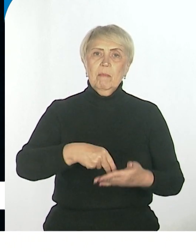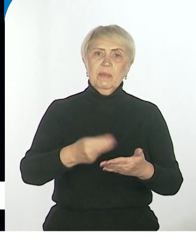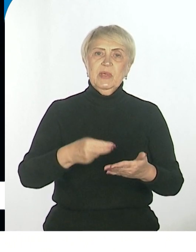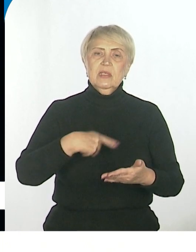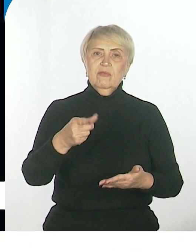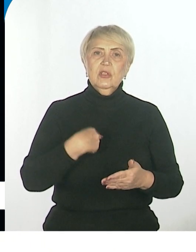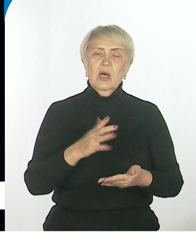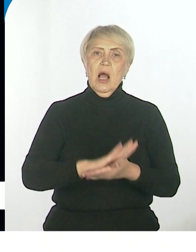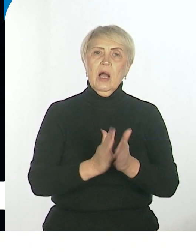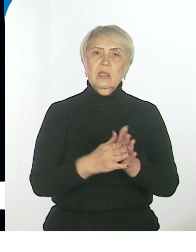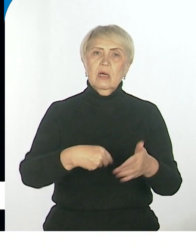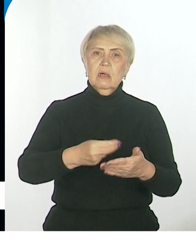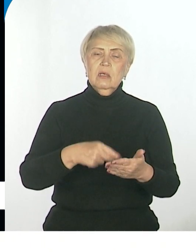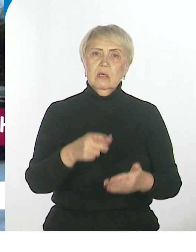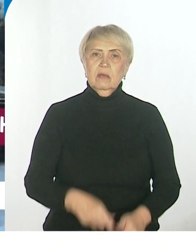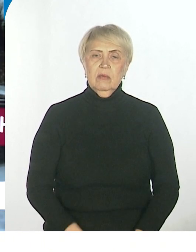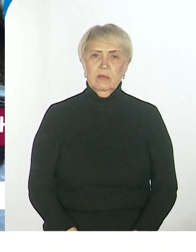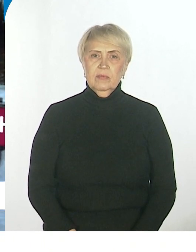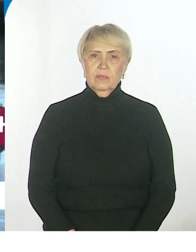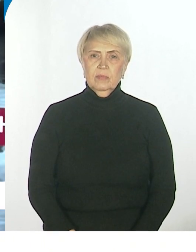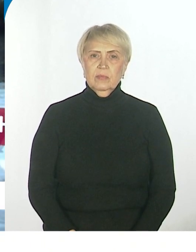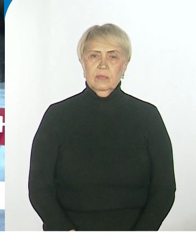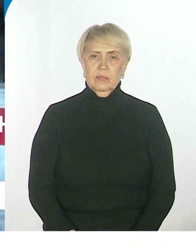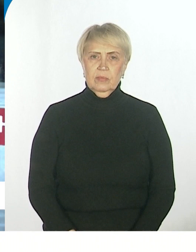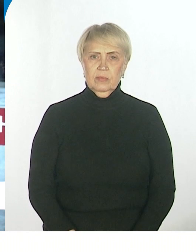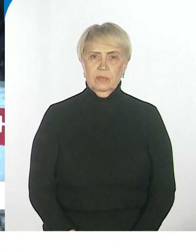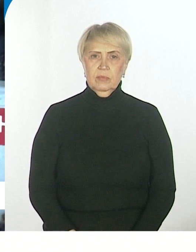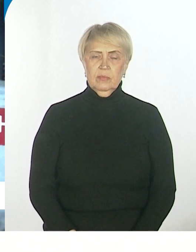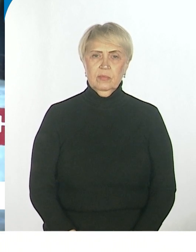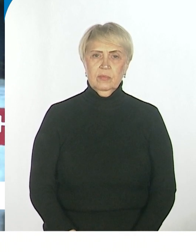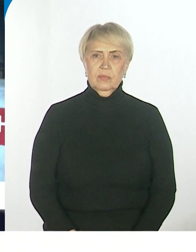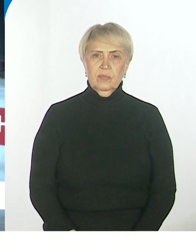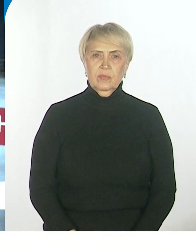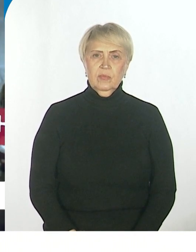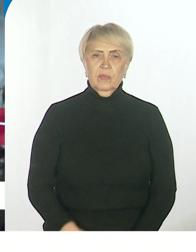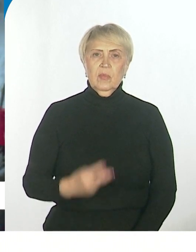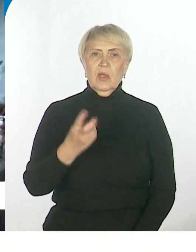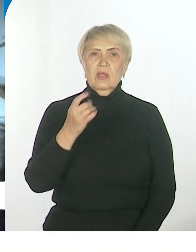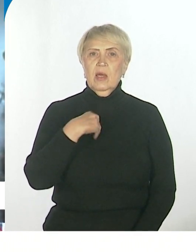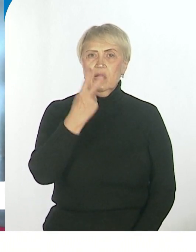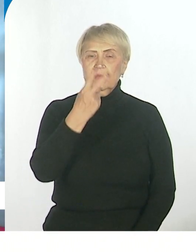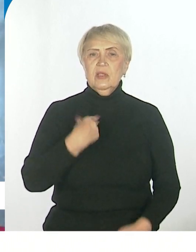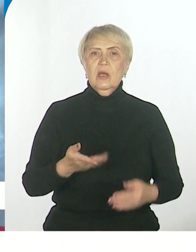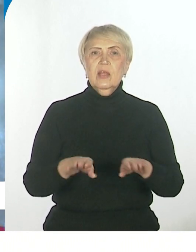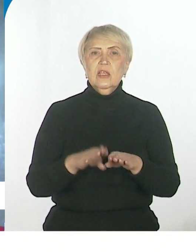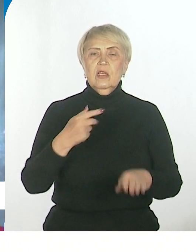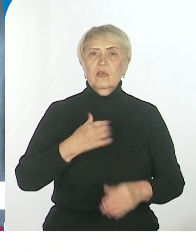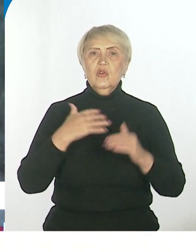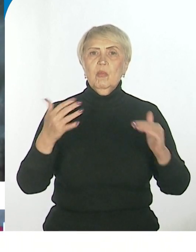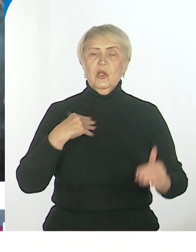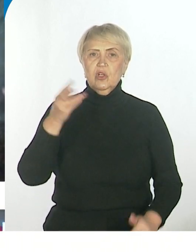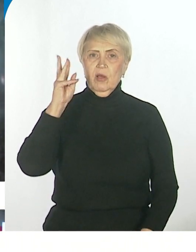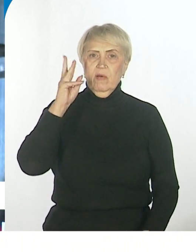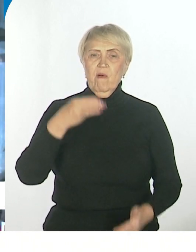есть... Вы знаете, несмотря на такие вот большие выплаты, да, самое интересное, вот общаясь на пункте отбора по